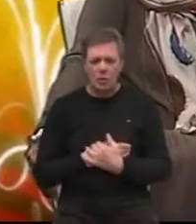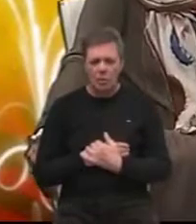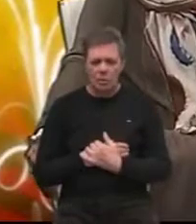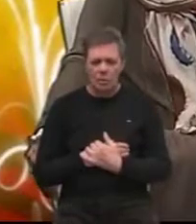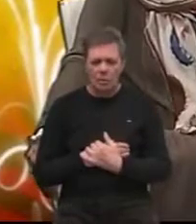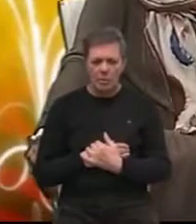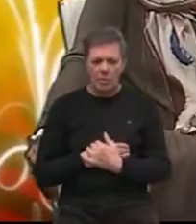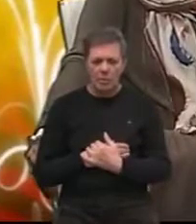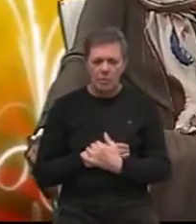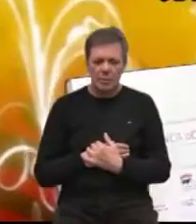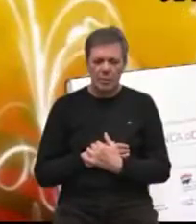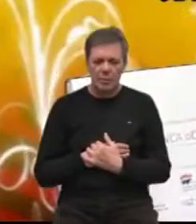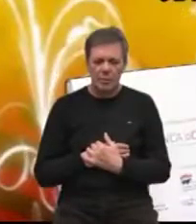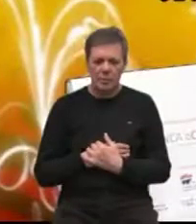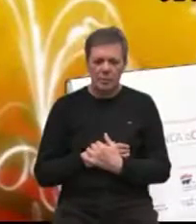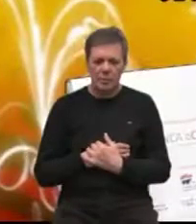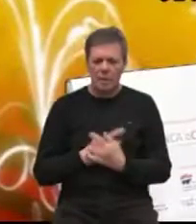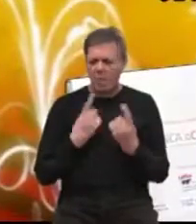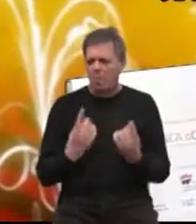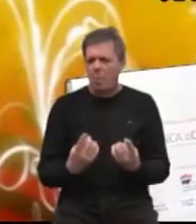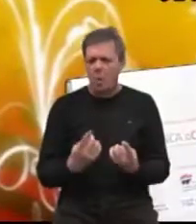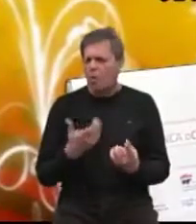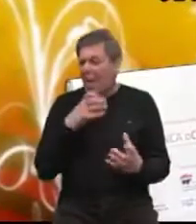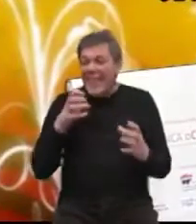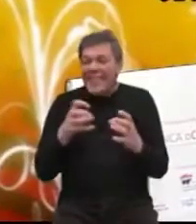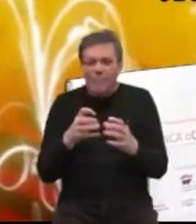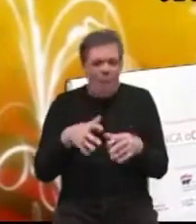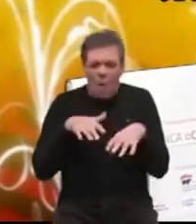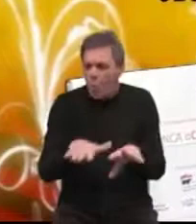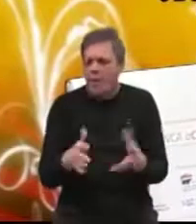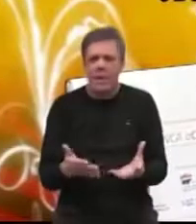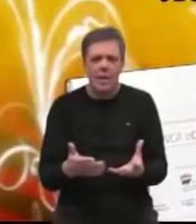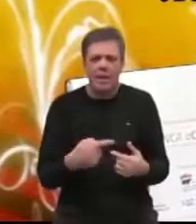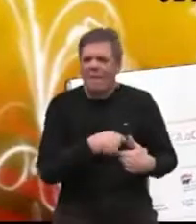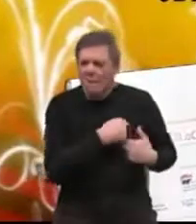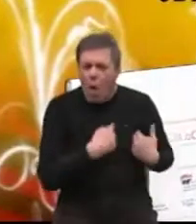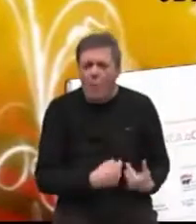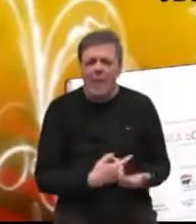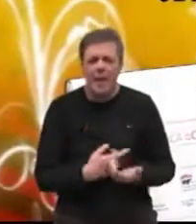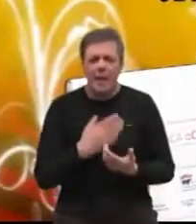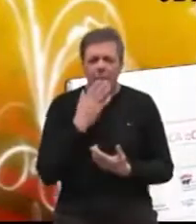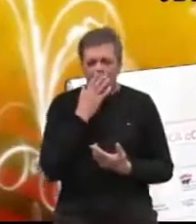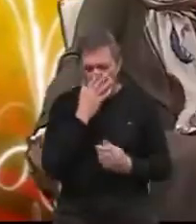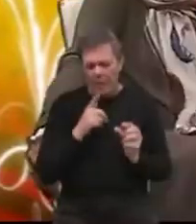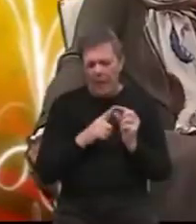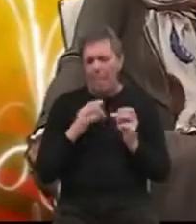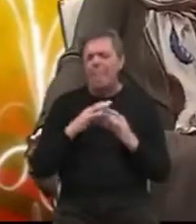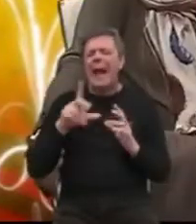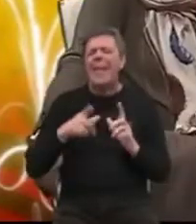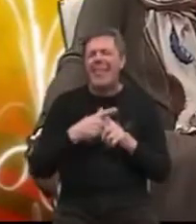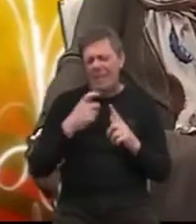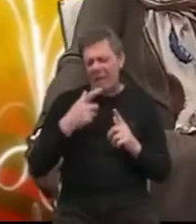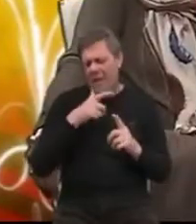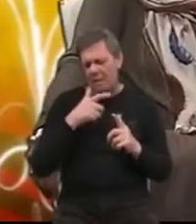ajmo nazovi, timovi ili volonteri... Mi ste palijativni timovi. Oni